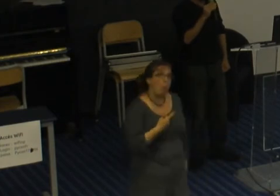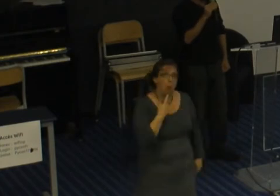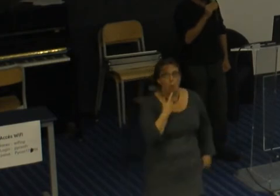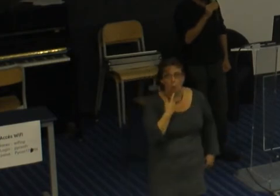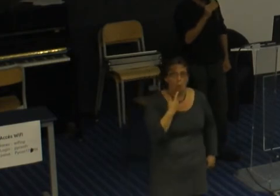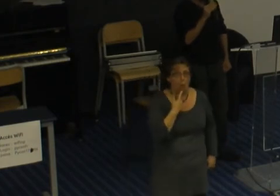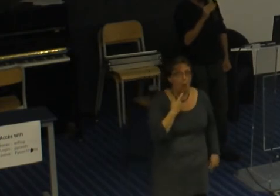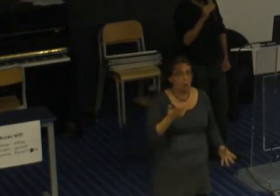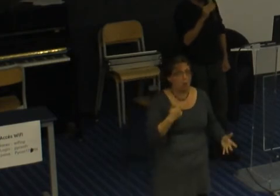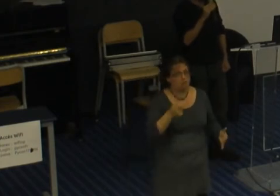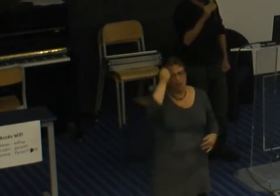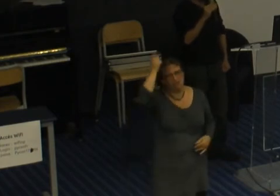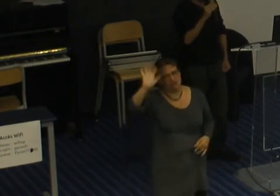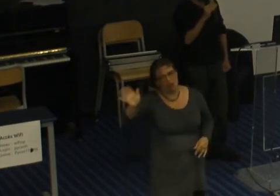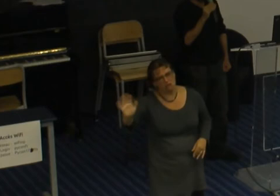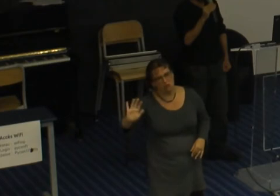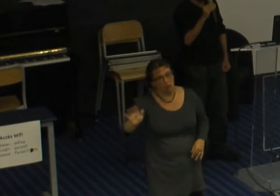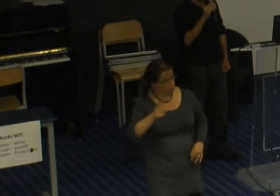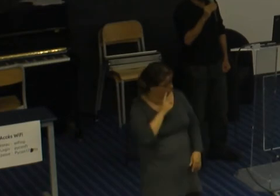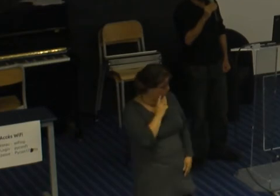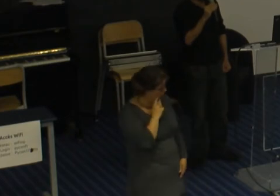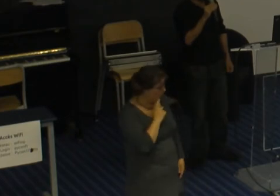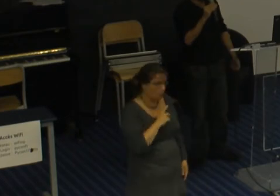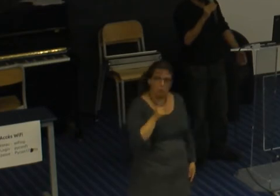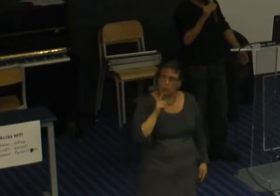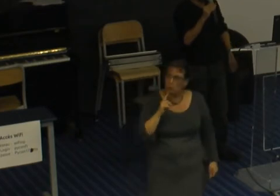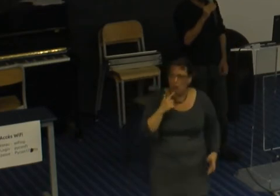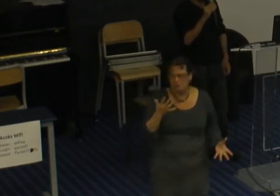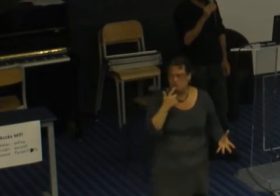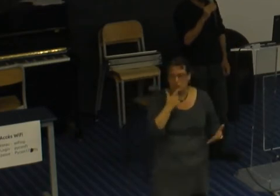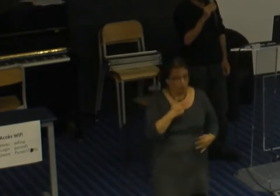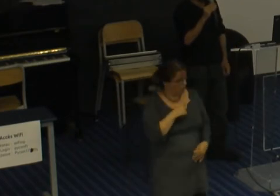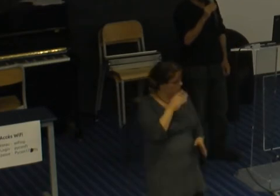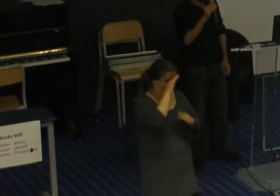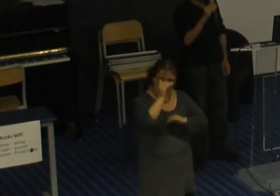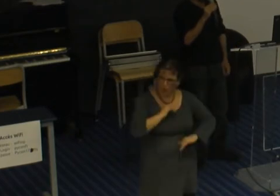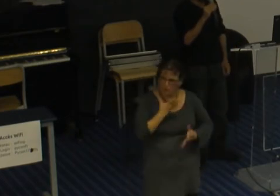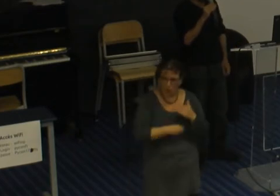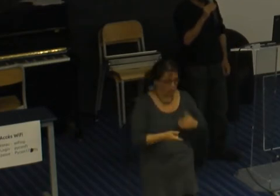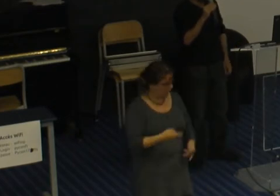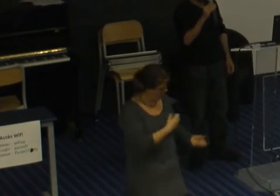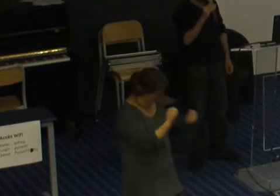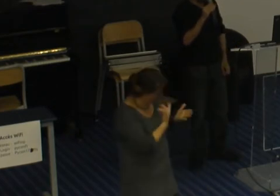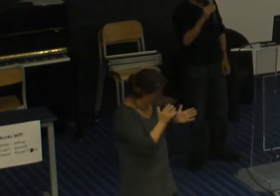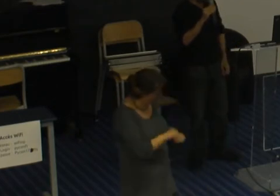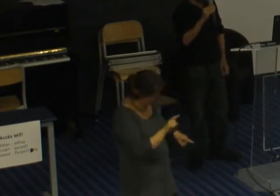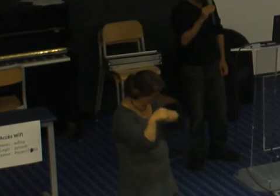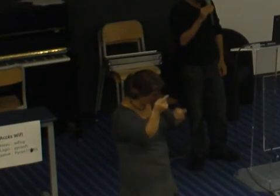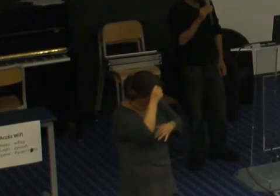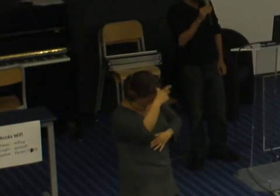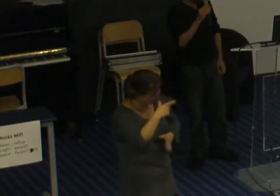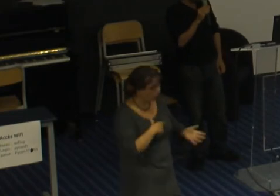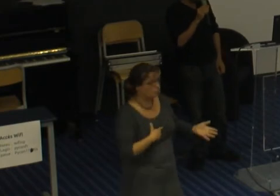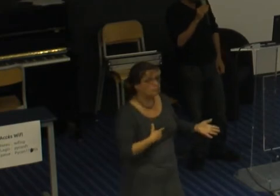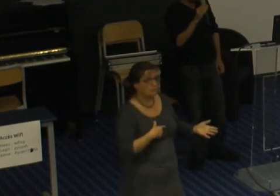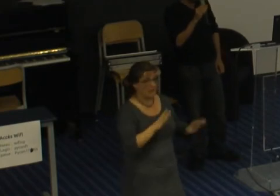pas m'orienter en ingénierie pourquoi parce que je me sens pas pourquoi ouais mais t'es super forte en fait et on a probablement